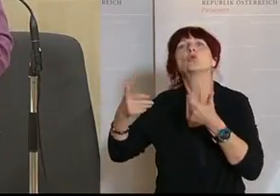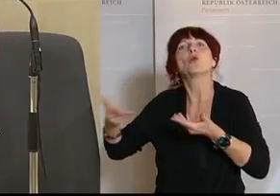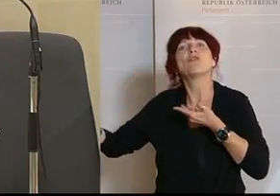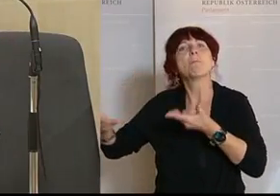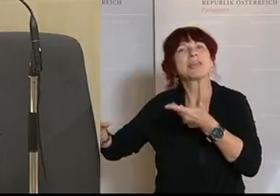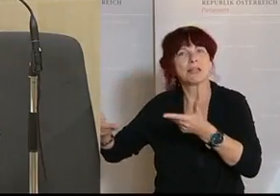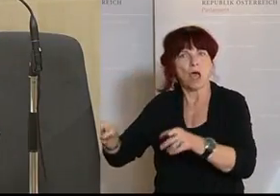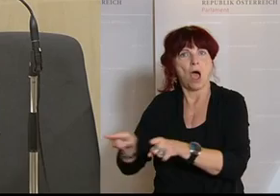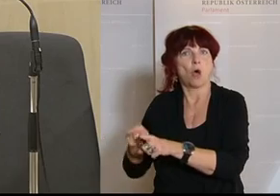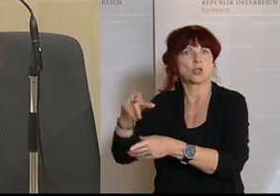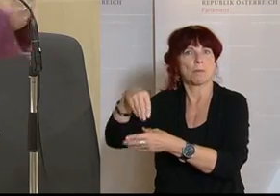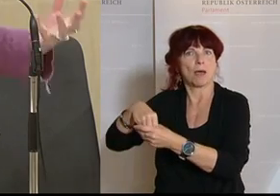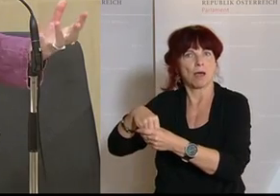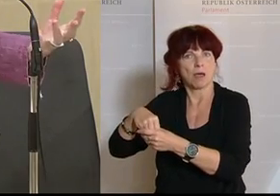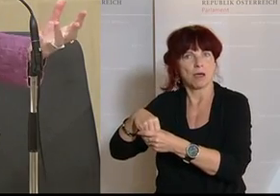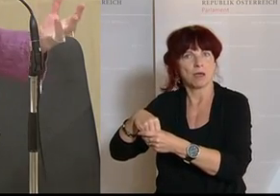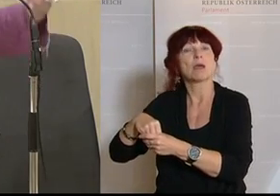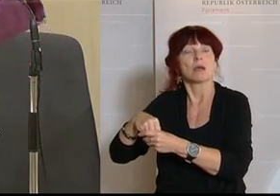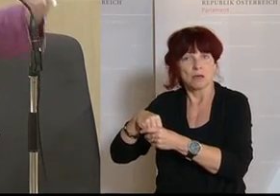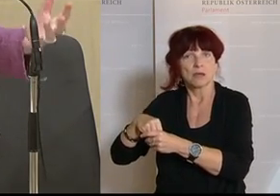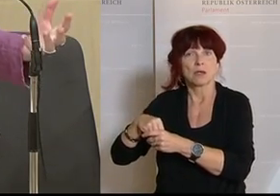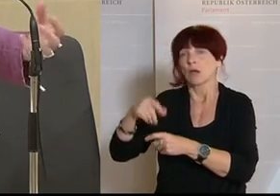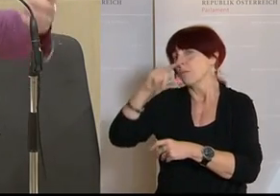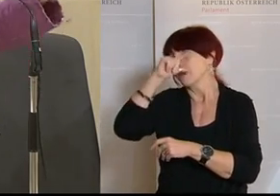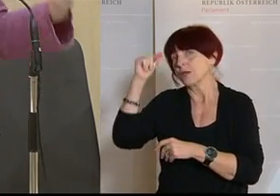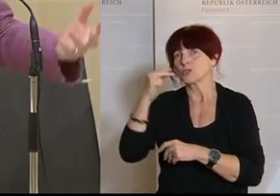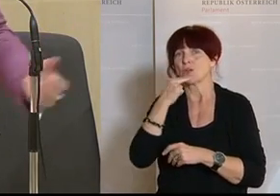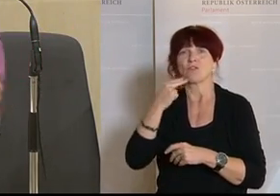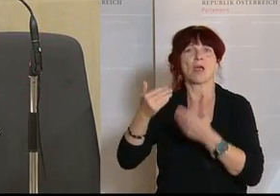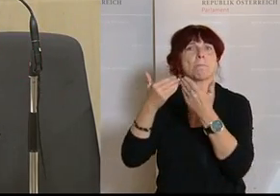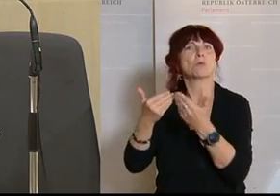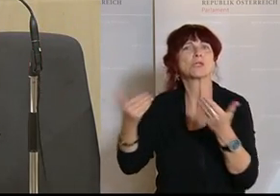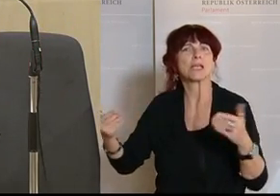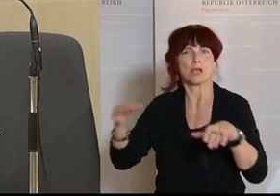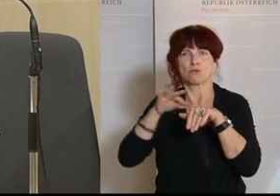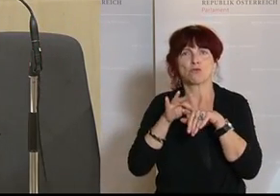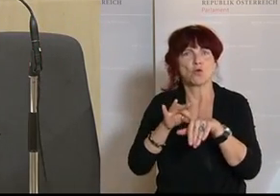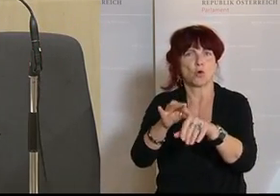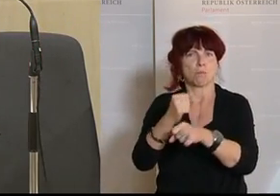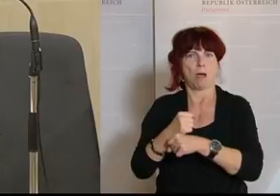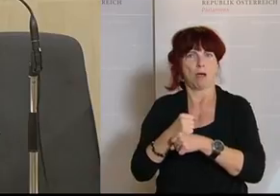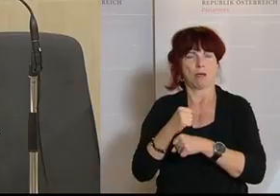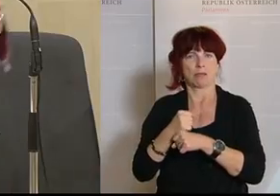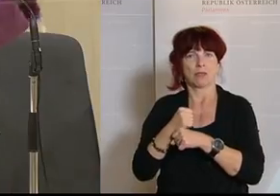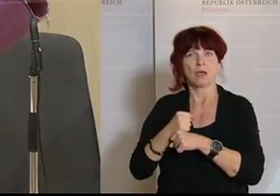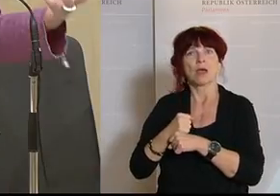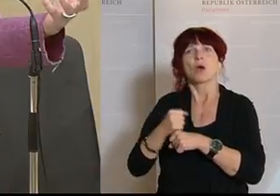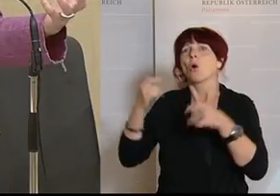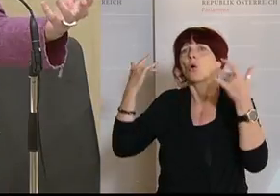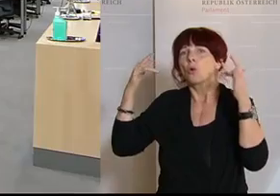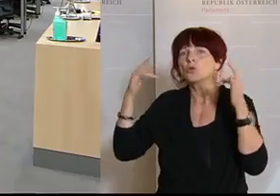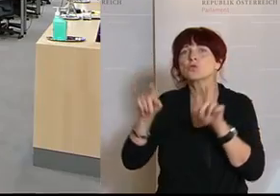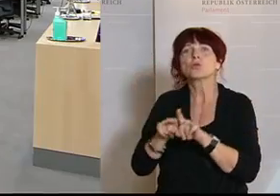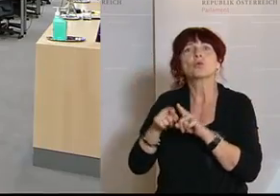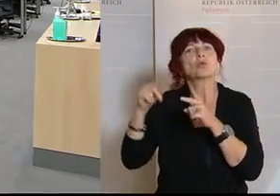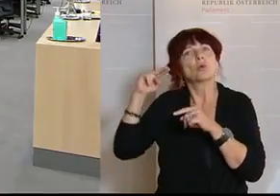hinzuzunehmen und sie auch hineinzubringen, Menschen, die in den Museen Führungen machen und andere, die Kunst und Kultur vermitteln,